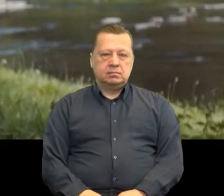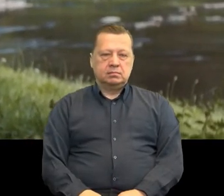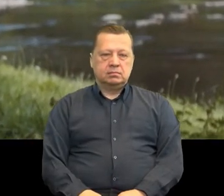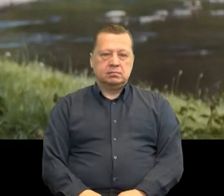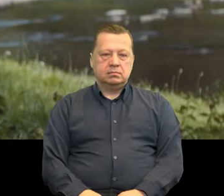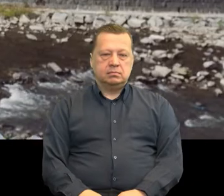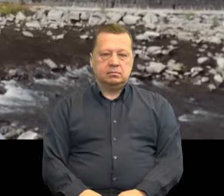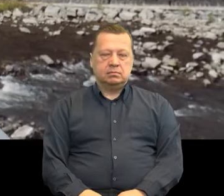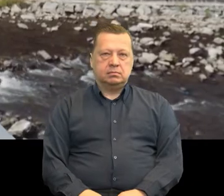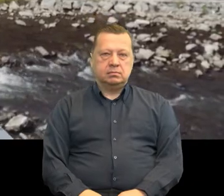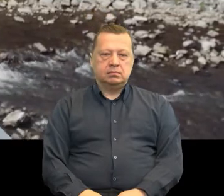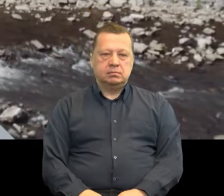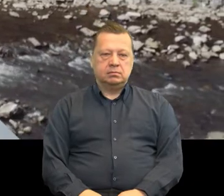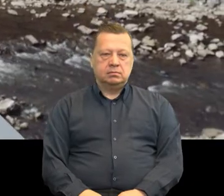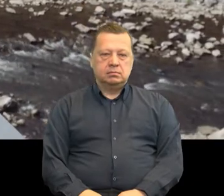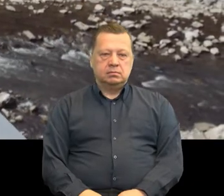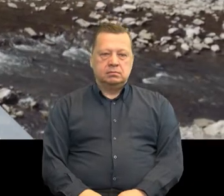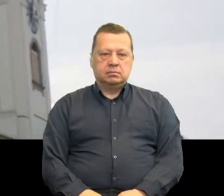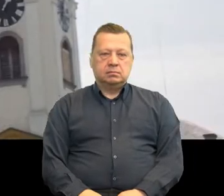organizačním ředitelem na czeské straně.